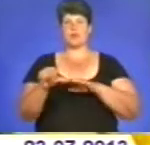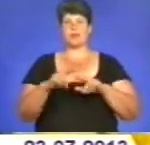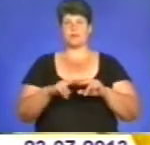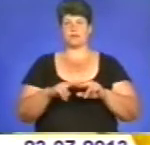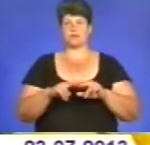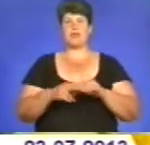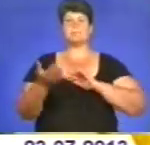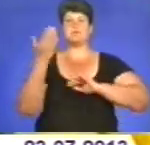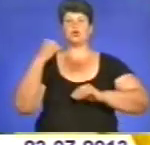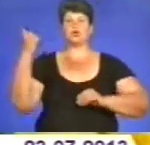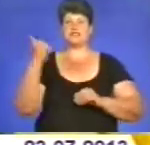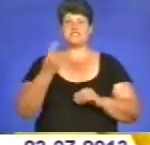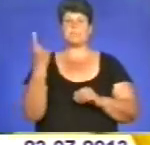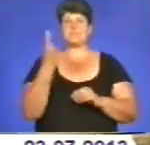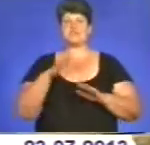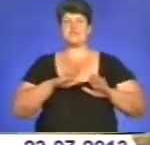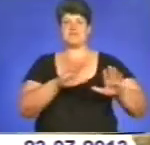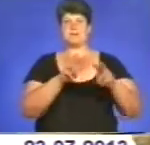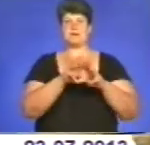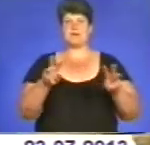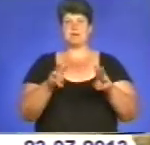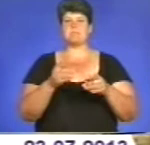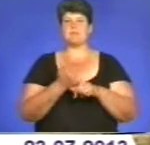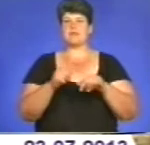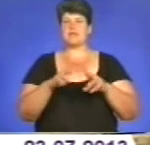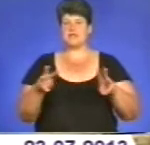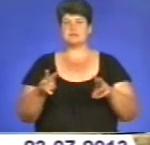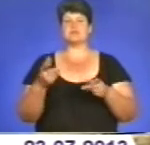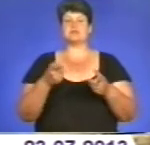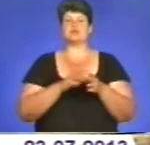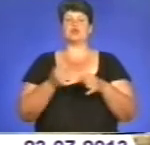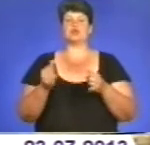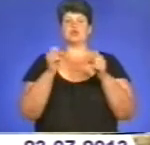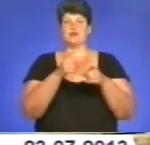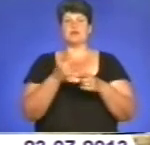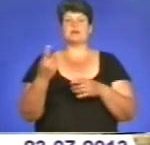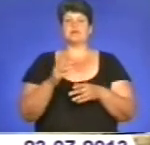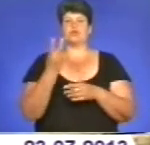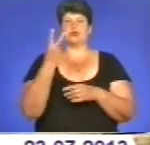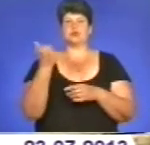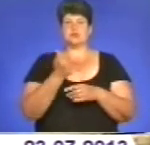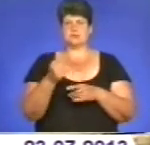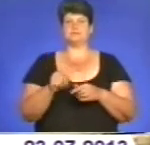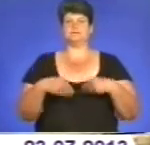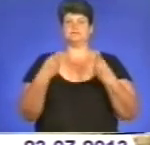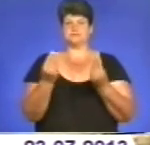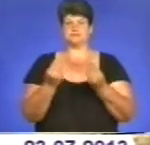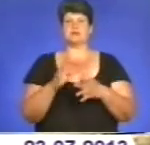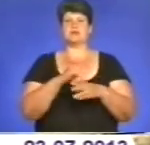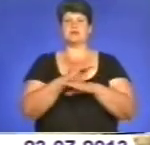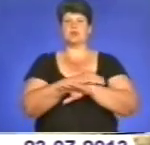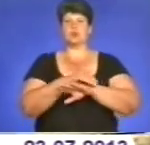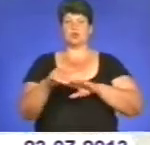Минулого тижня перший віце-прем'єр доручив у двотижневий термін забезпечити видачу закордонних паспортів у штатному режимі.